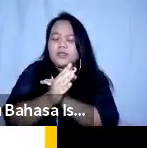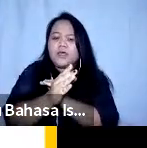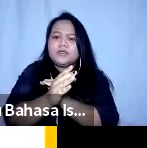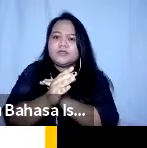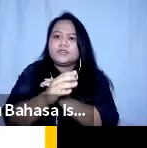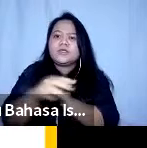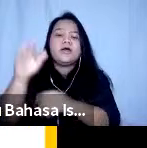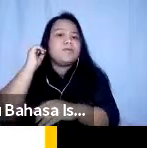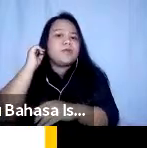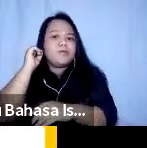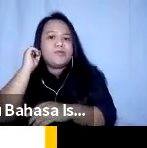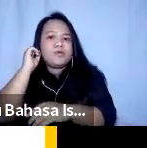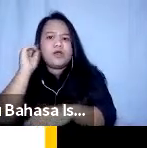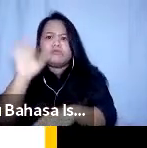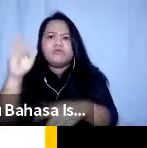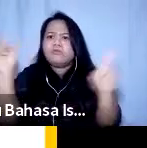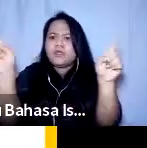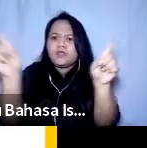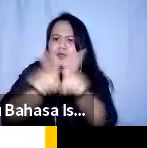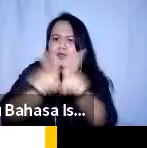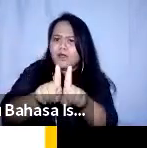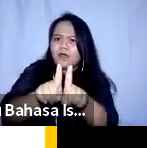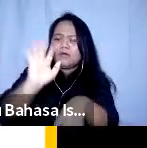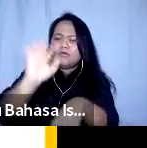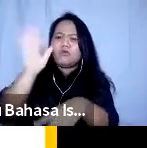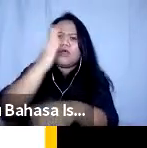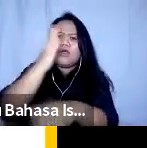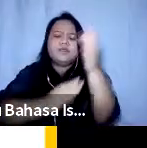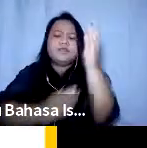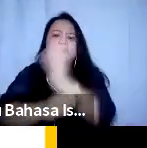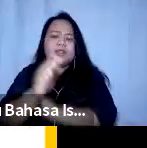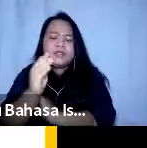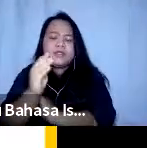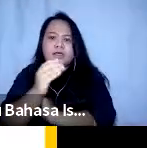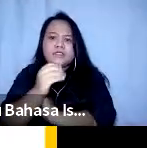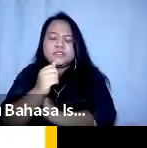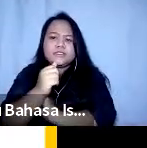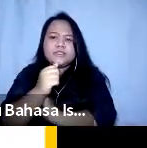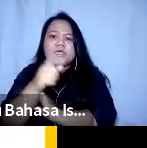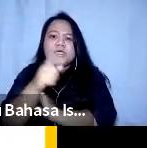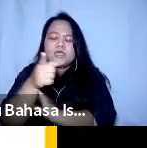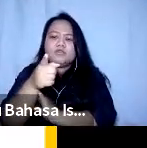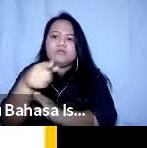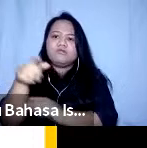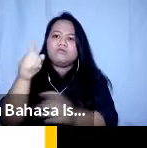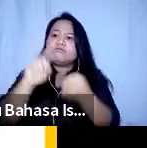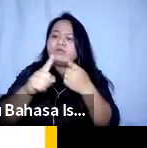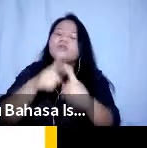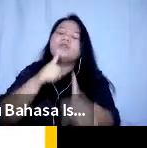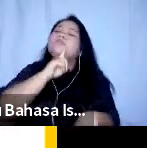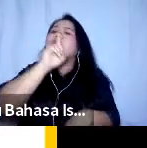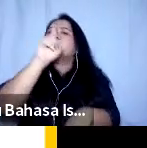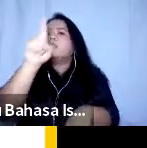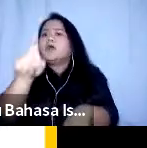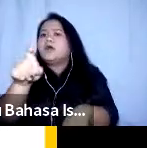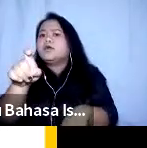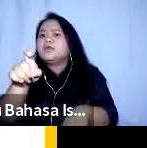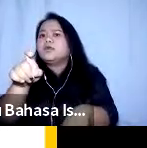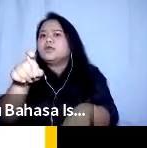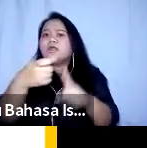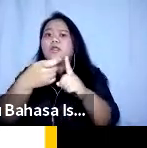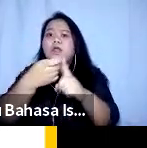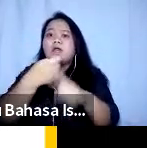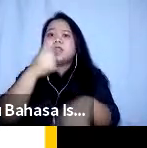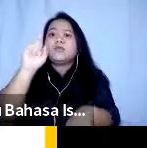perempuan belum menikah dan juga bukan penyandang disabilitas nah disini mungkin teman-teman bertanya bahwa dari kebutuhan